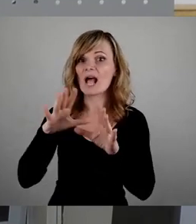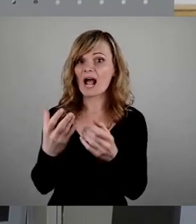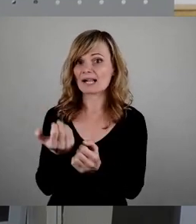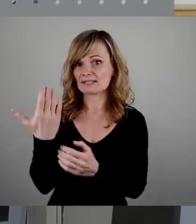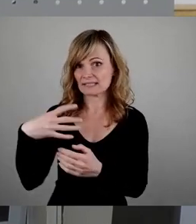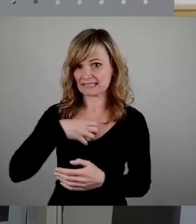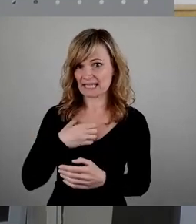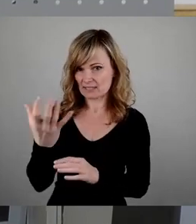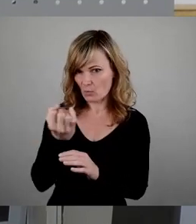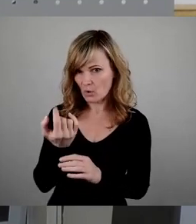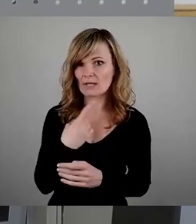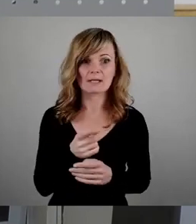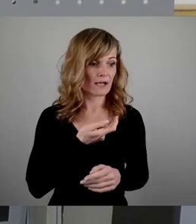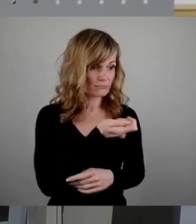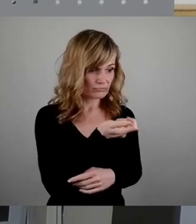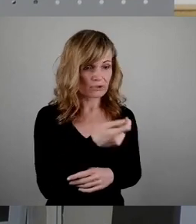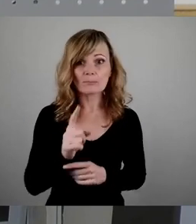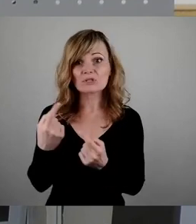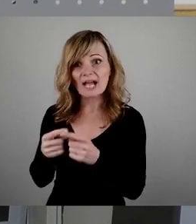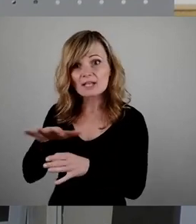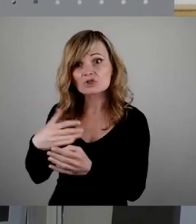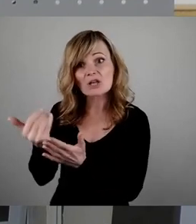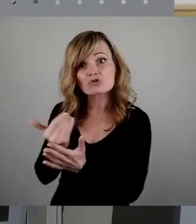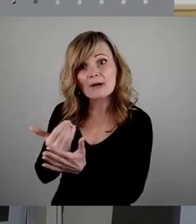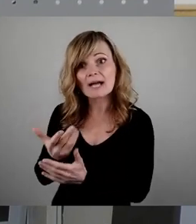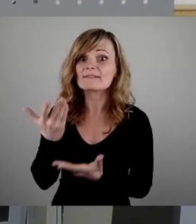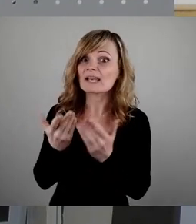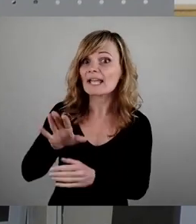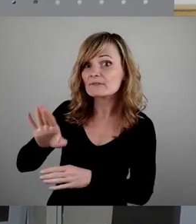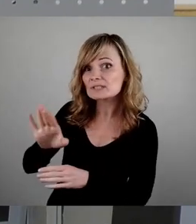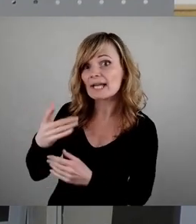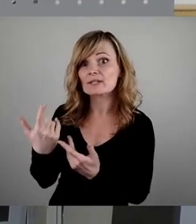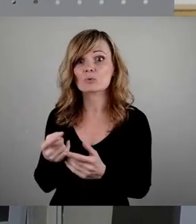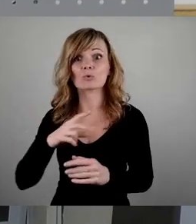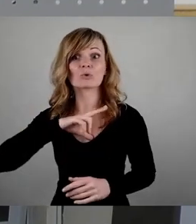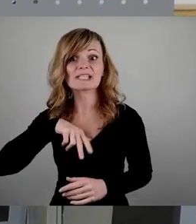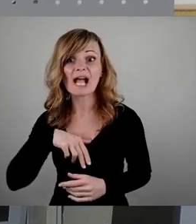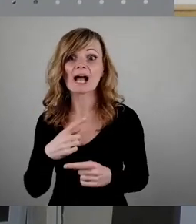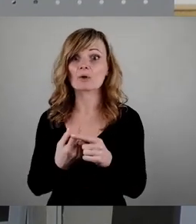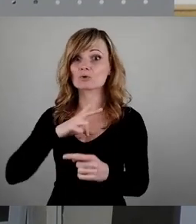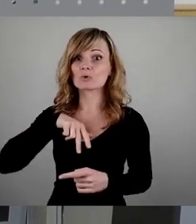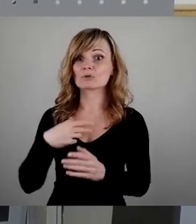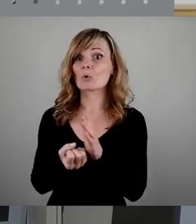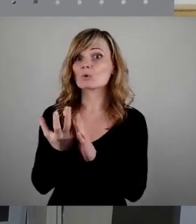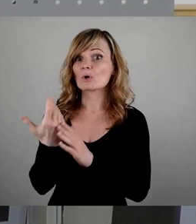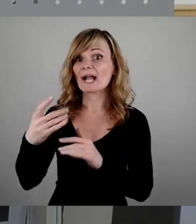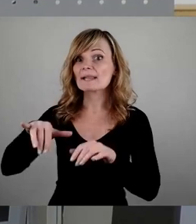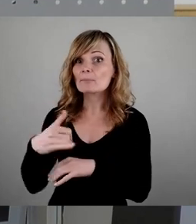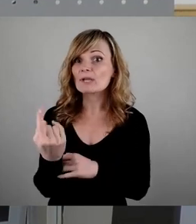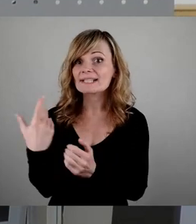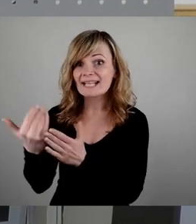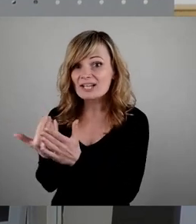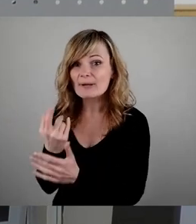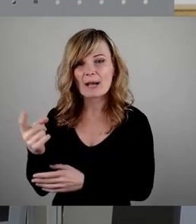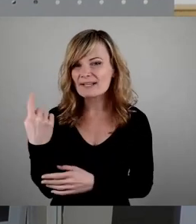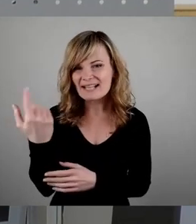dann müssen Sie an anderer Stelle einsparen, vielleicht bei den von Ihnen so geliebten sozialen und soziokulturellen Projekten. Das wollen Sie aber bestimmt